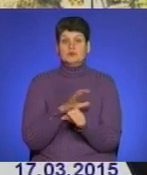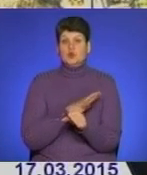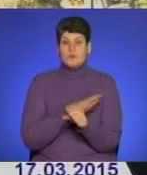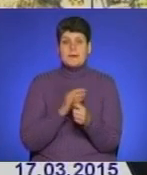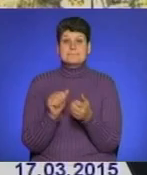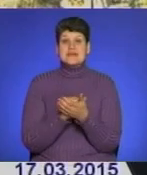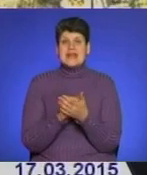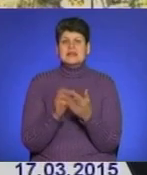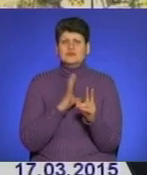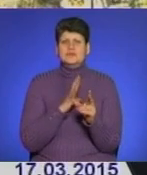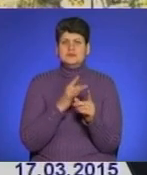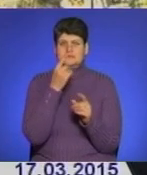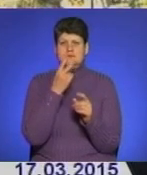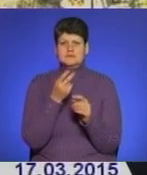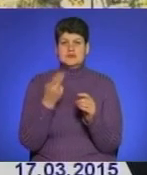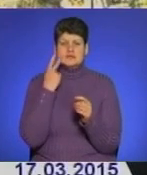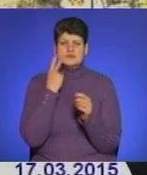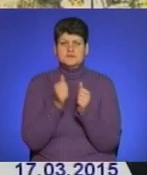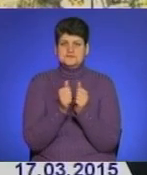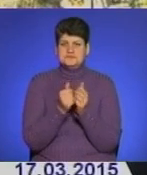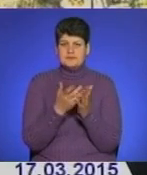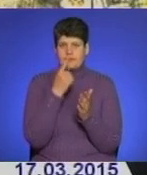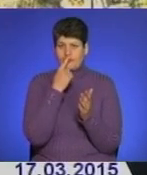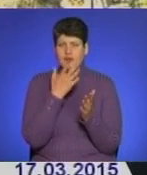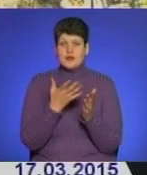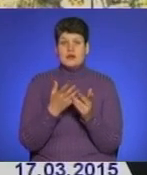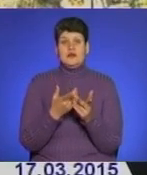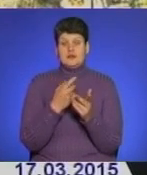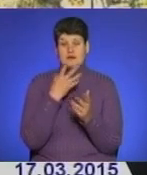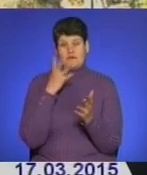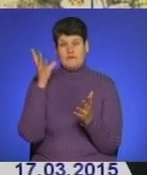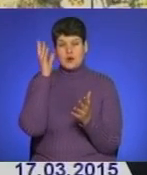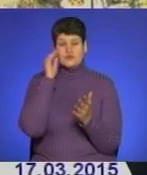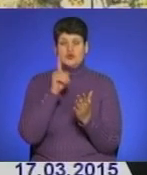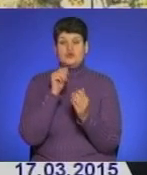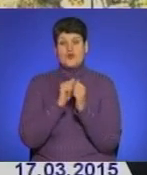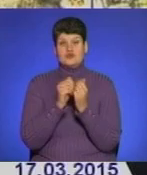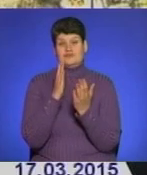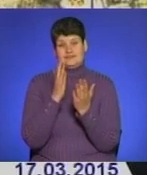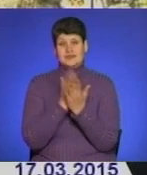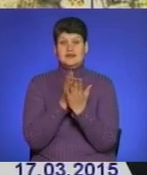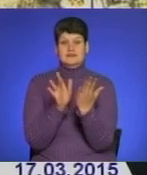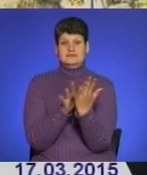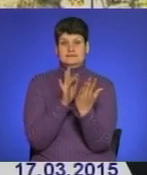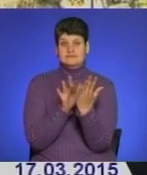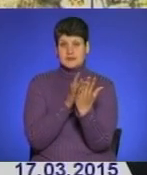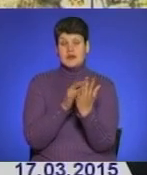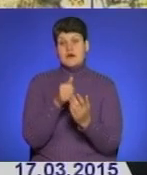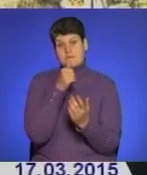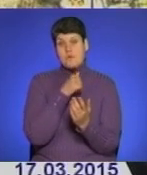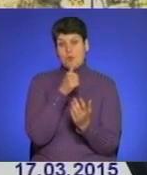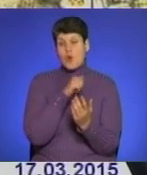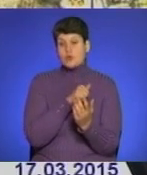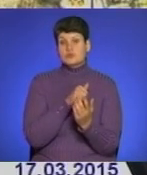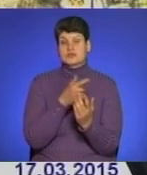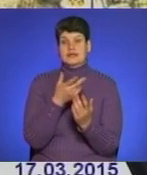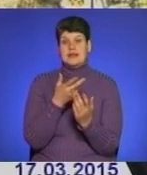матеріали, які б завжди були під рукою. І враховуючи те, що сучасні гаджети зараз є в кожного, було вирішено спробувати на